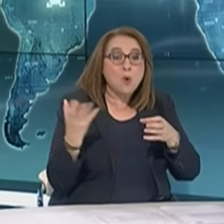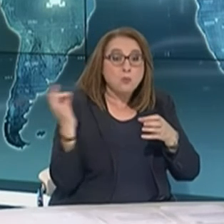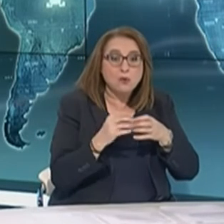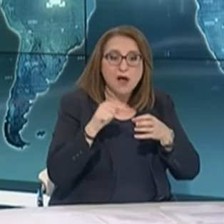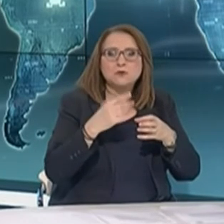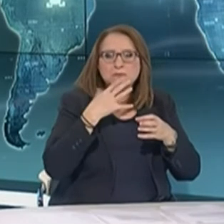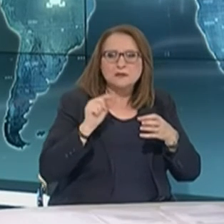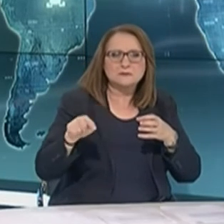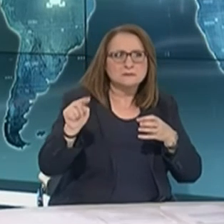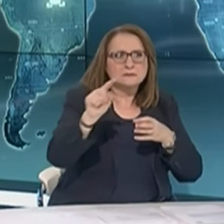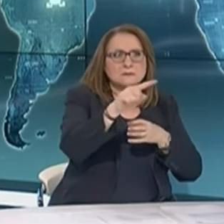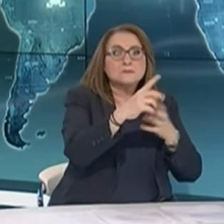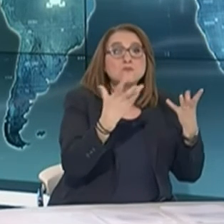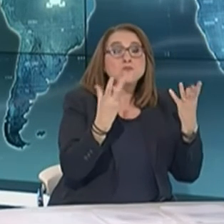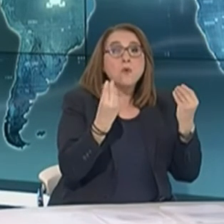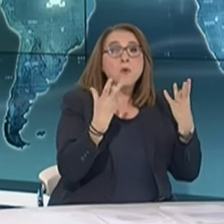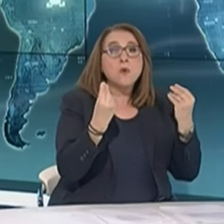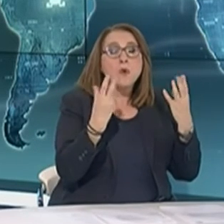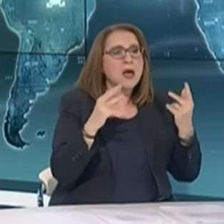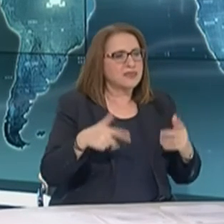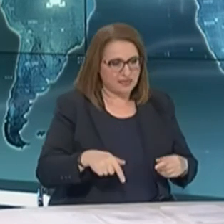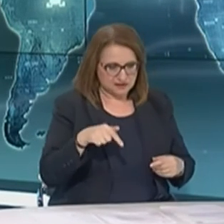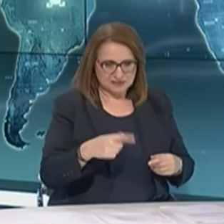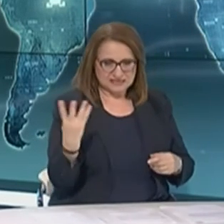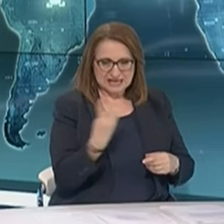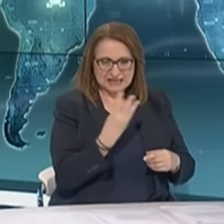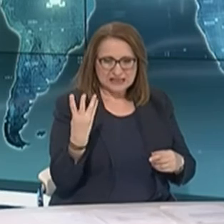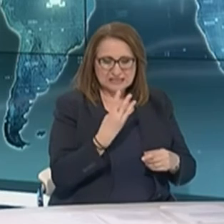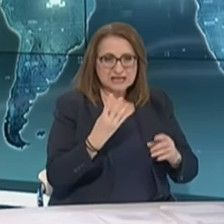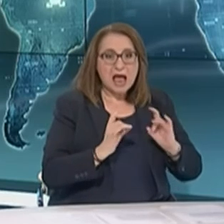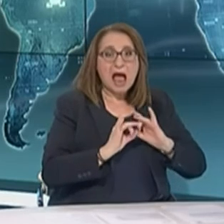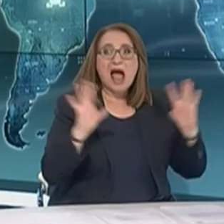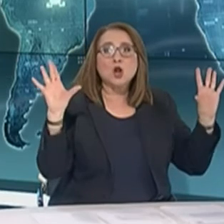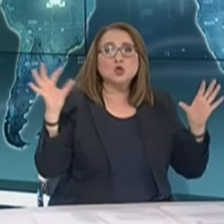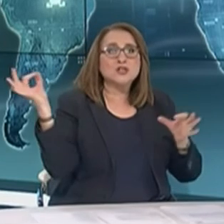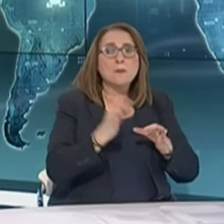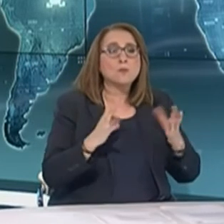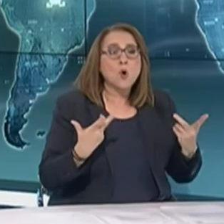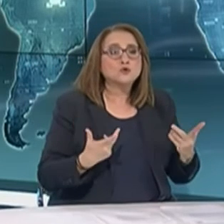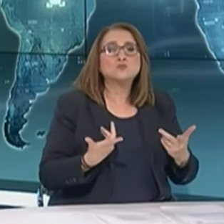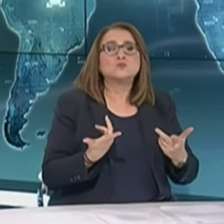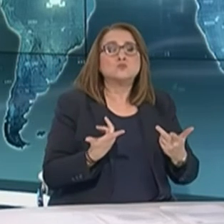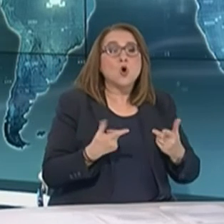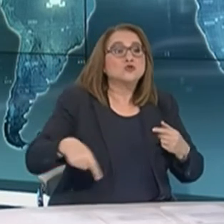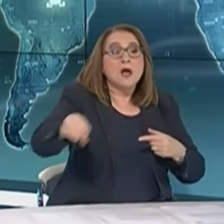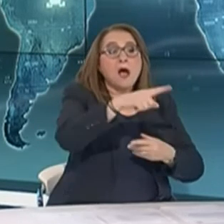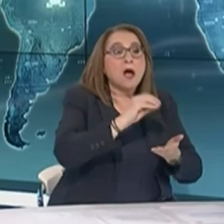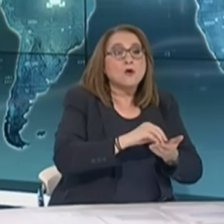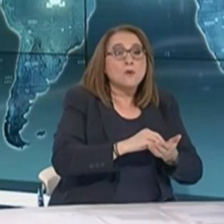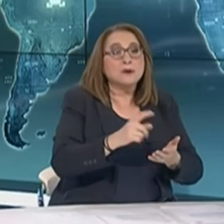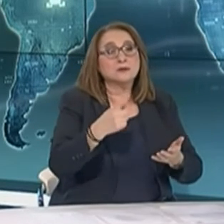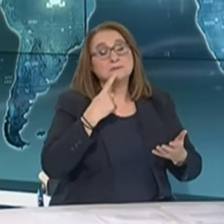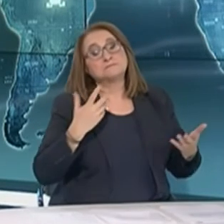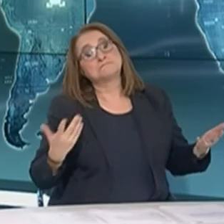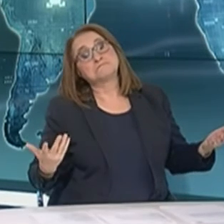σε πόσα περίπου μπορούν να αντιστηθούν. Δεν μπορούμε να πούμε με σαφήνεια ότι τα δέκα αντιστηθούν σε εκατοντάδες και τα